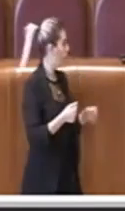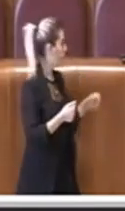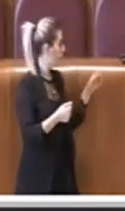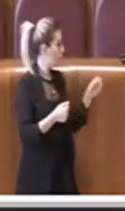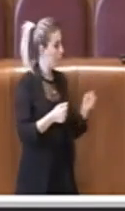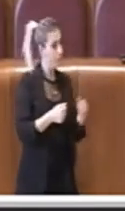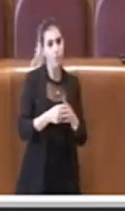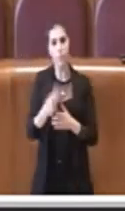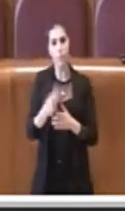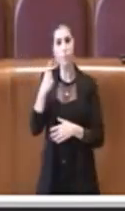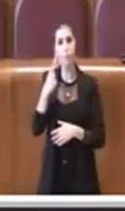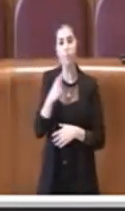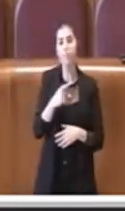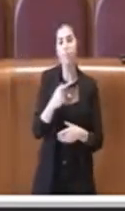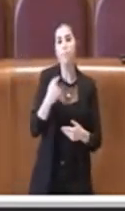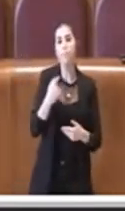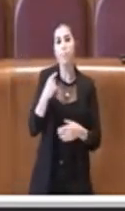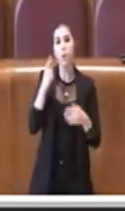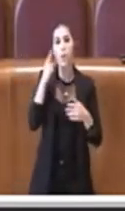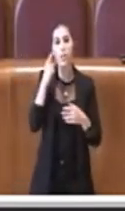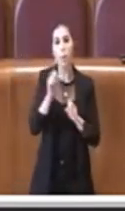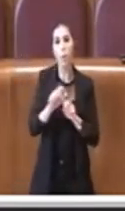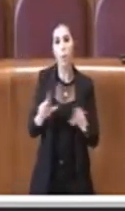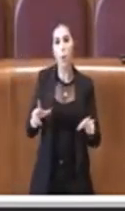Non la sentiamo più consigliere,